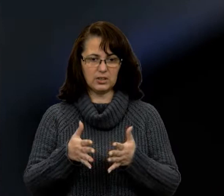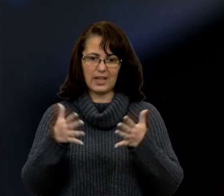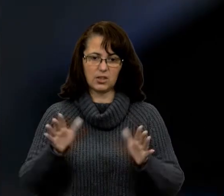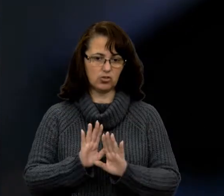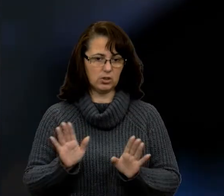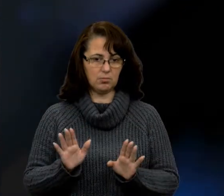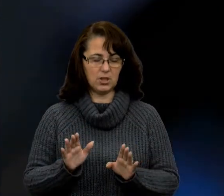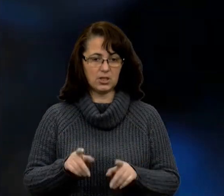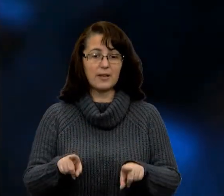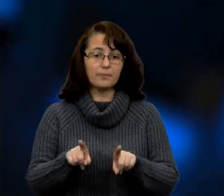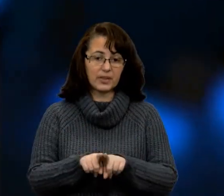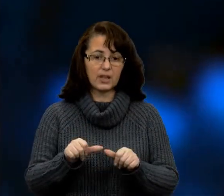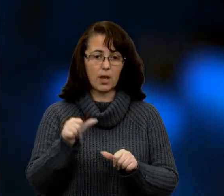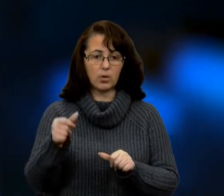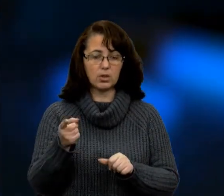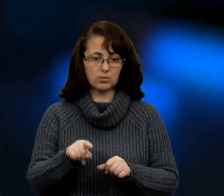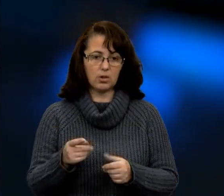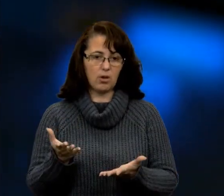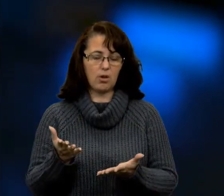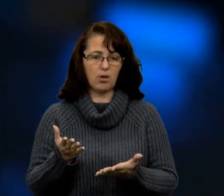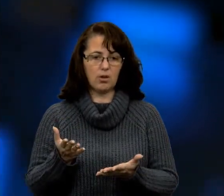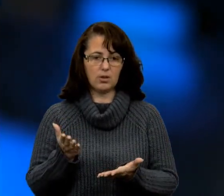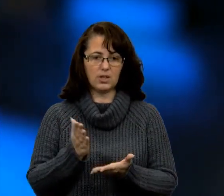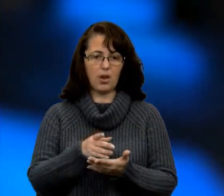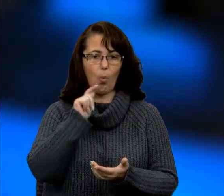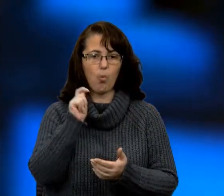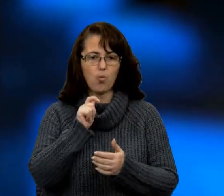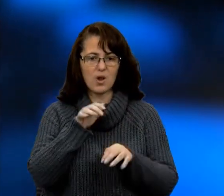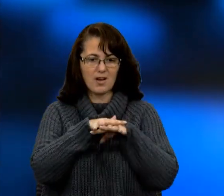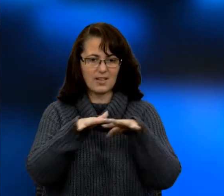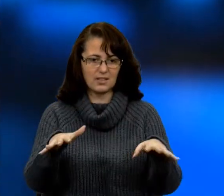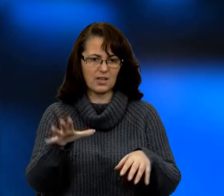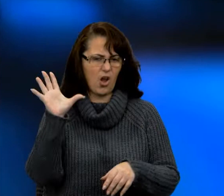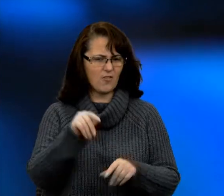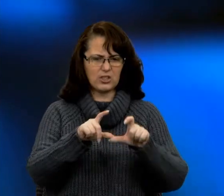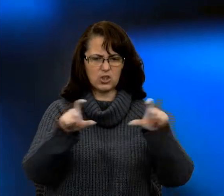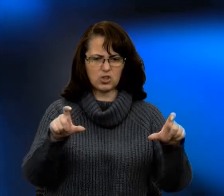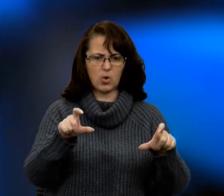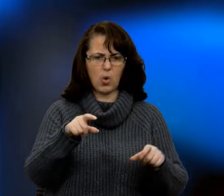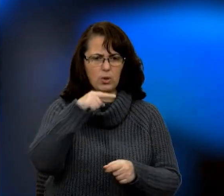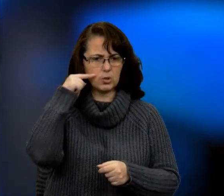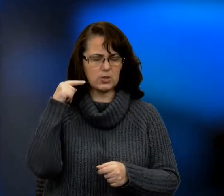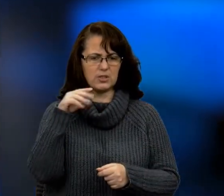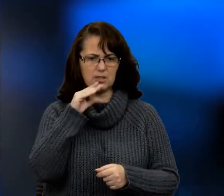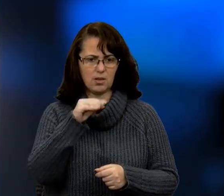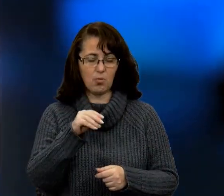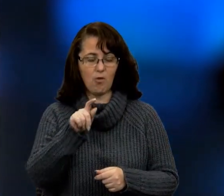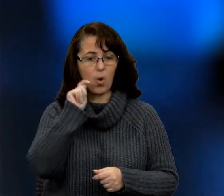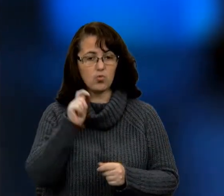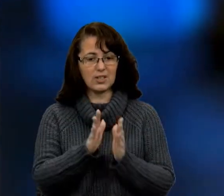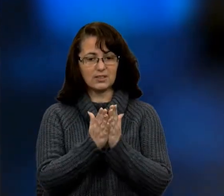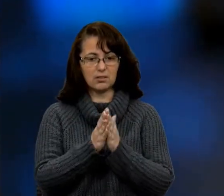І так, і окрім того, де українізація. А всі школи за одну тіч перевели на російську. Ну, всі українські книжки конфіскували,